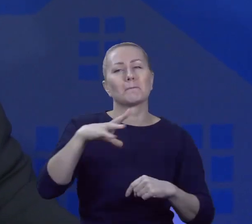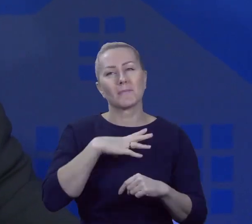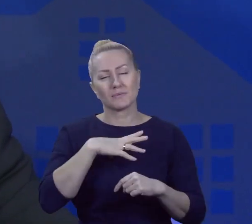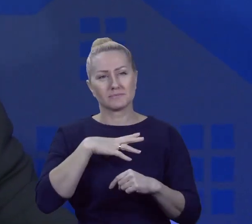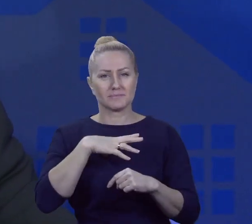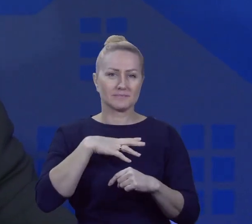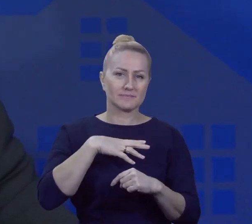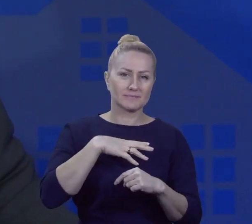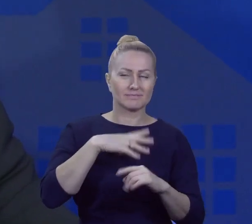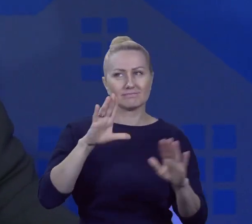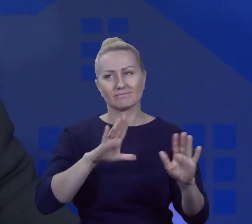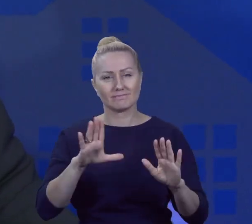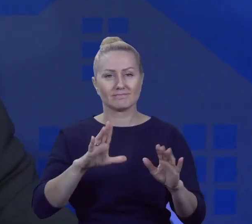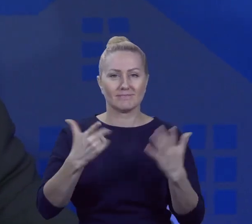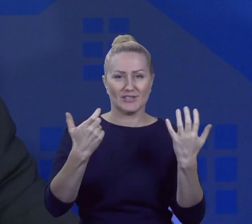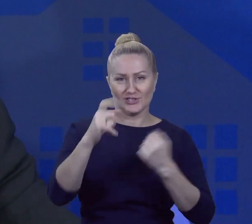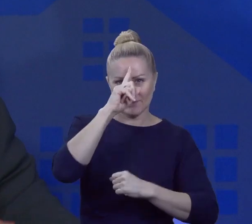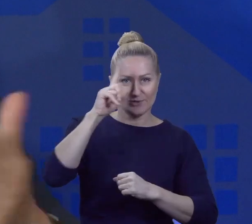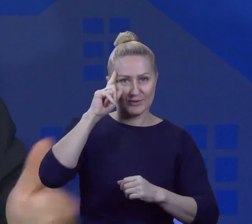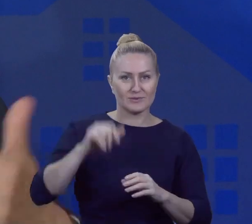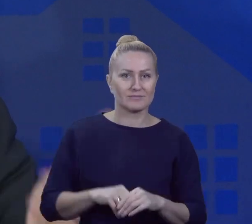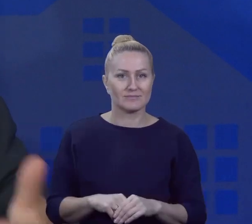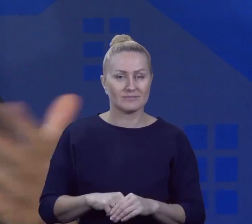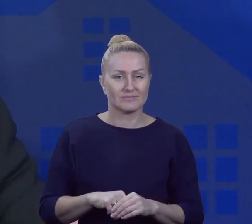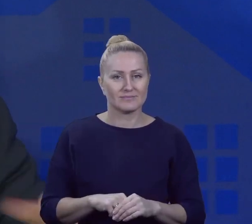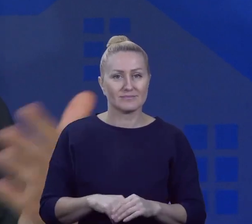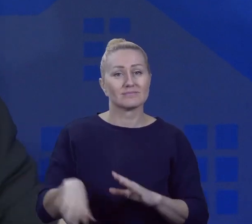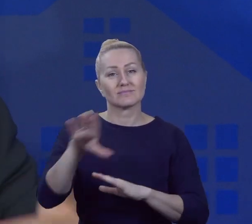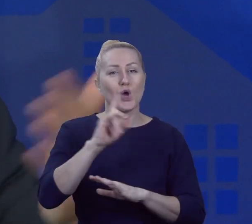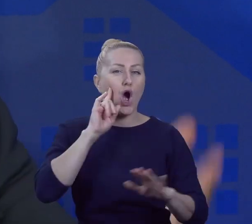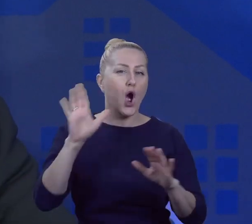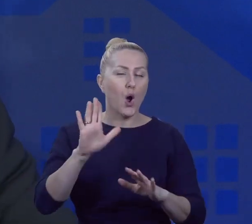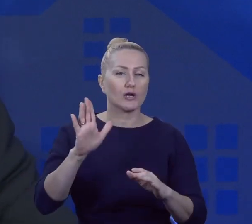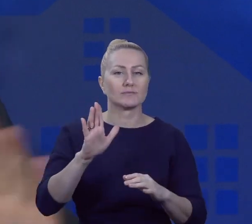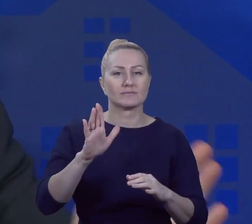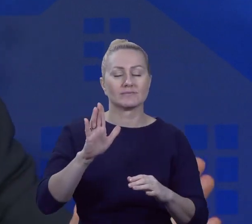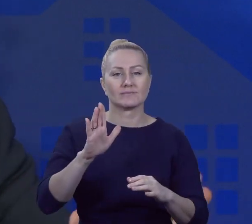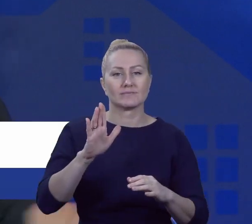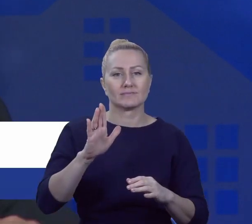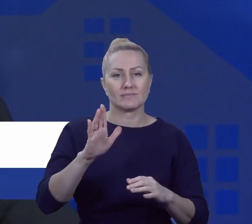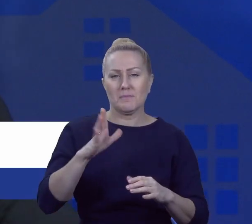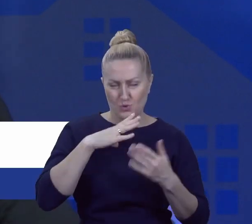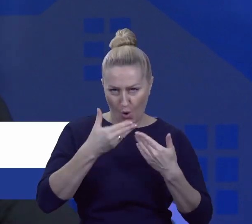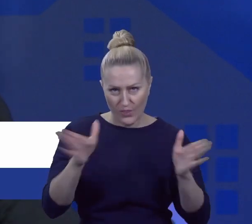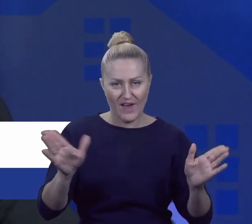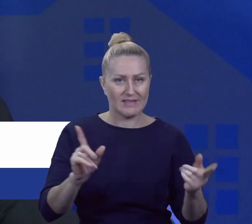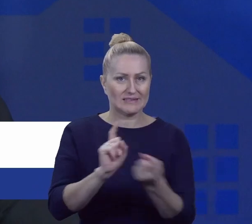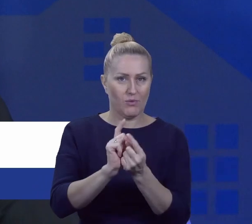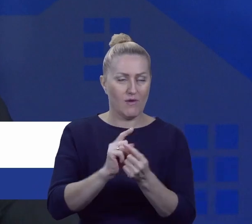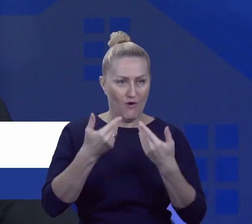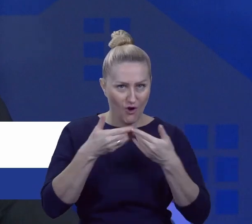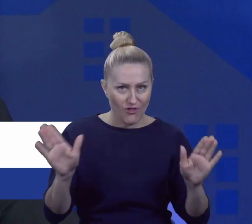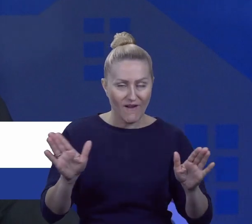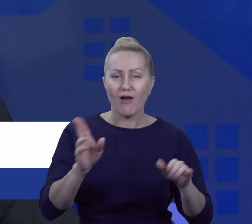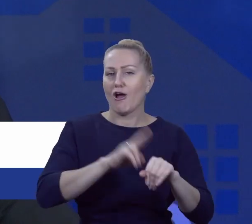może 700 osób. Czyli mniej więcej 50-70 na, były otwarte absolutnie w